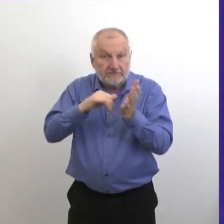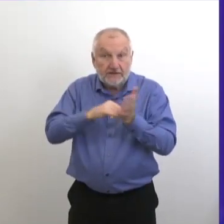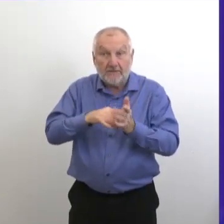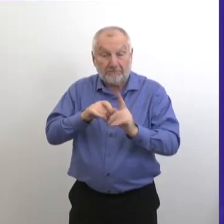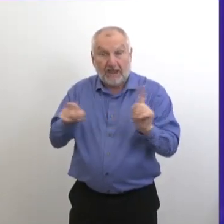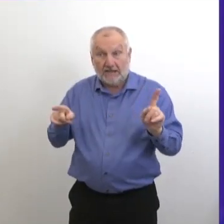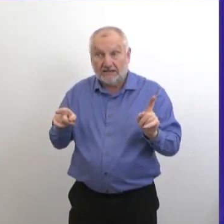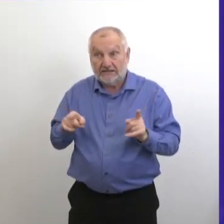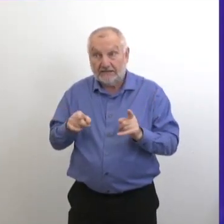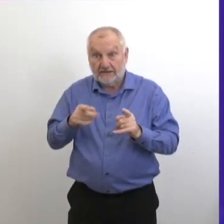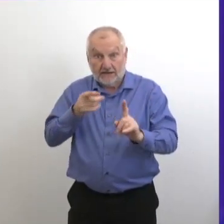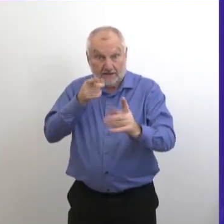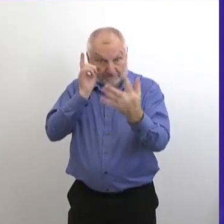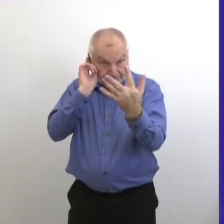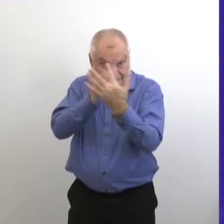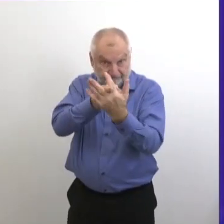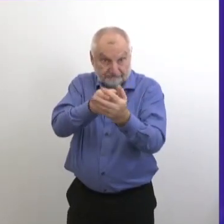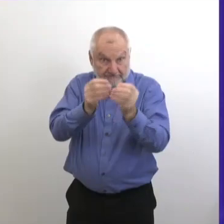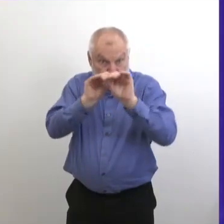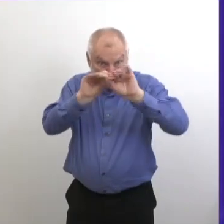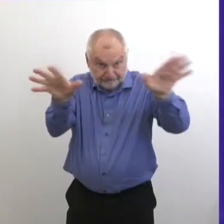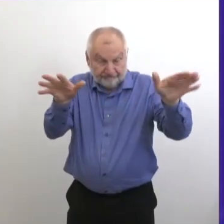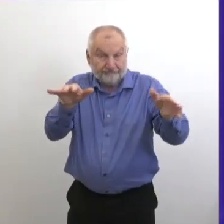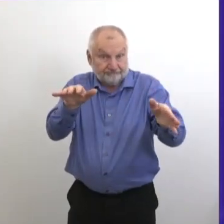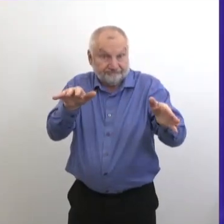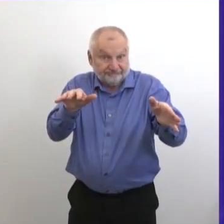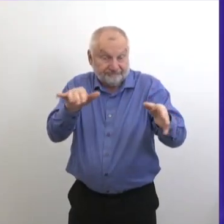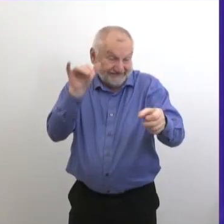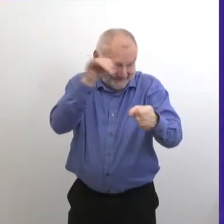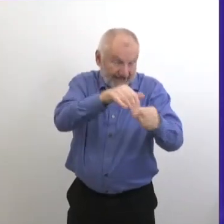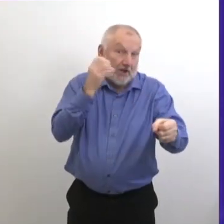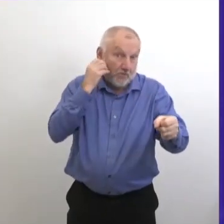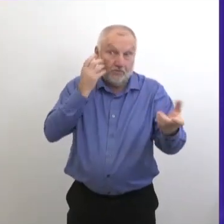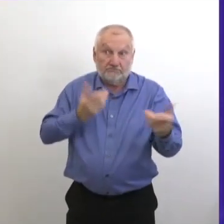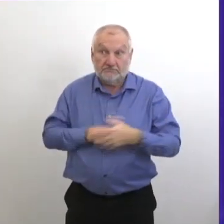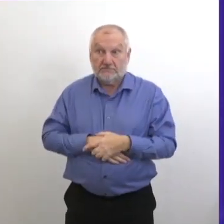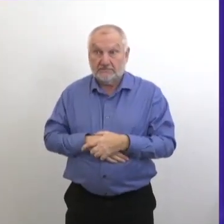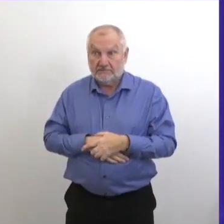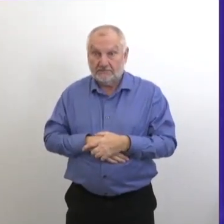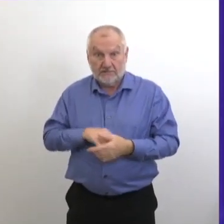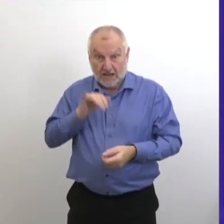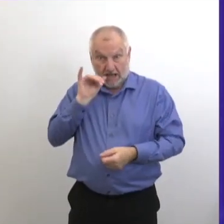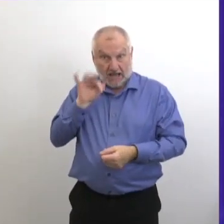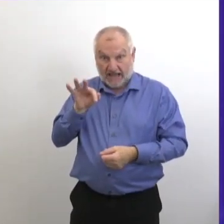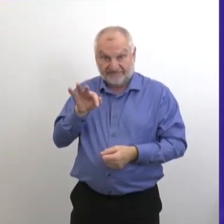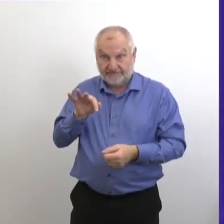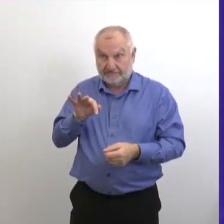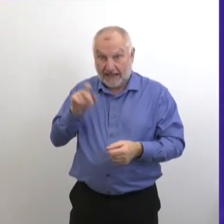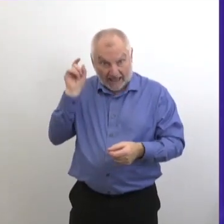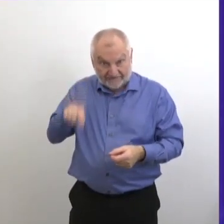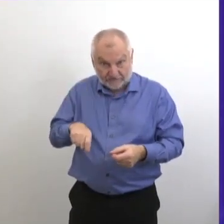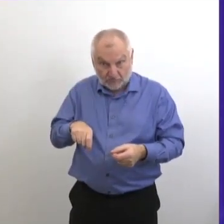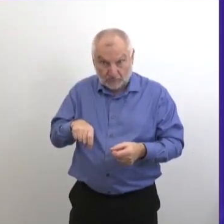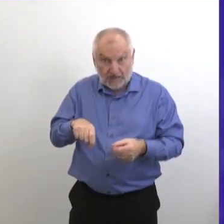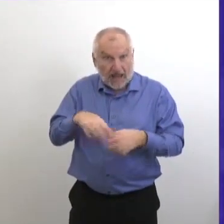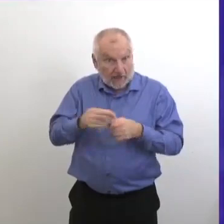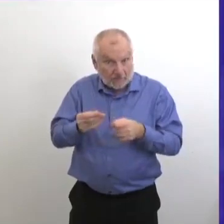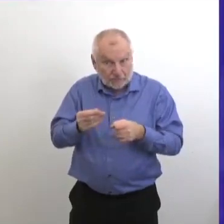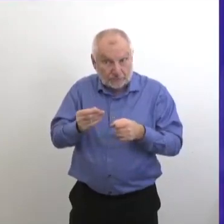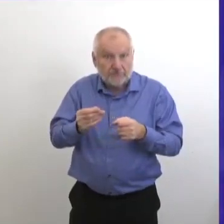clair. Restez à la maison à moins que ça soit vraiment essentiel pour vous de sortir. Et c'est le message avec lequel on va rester.